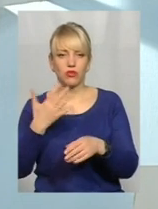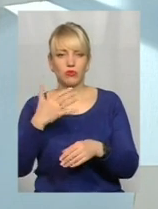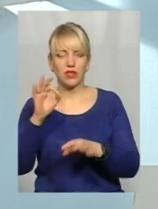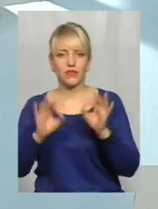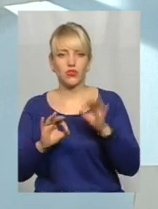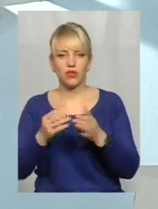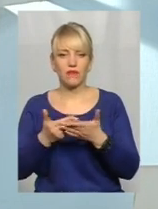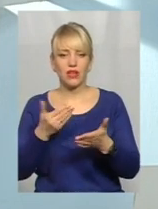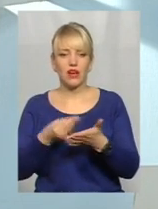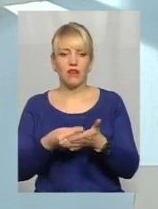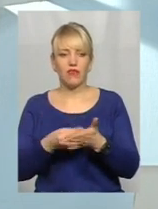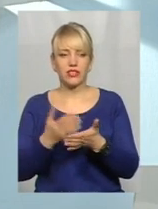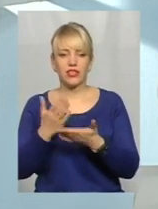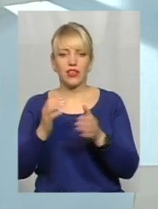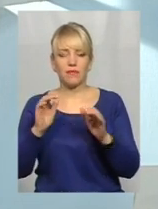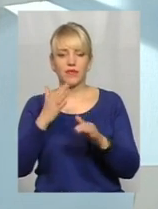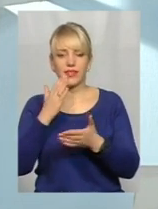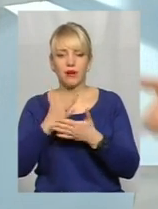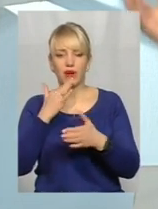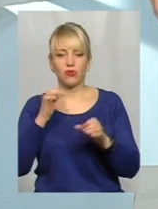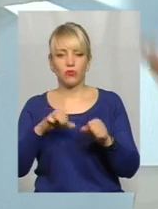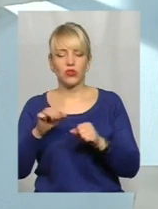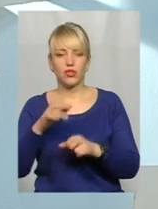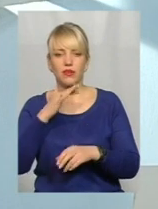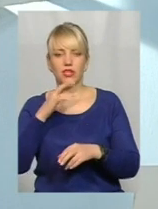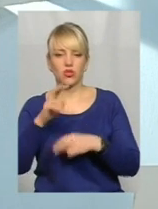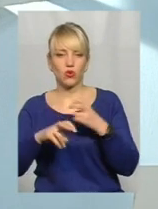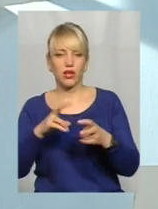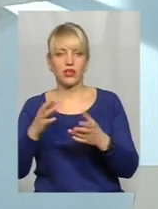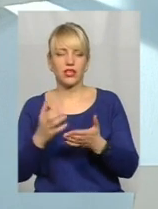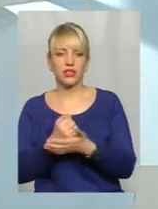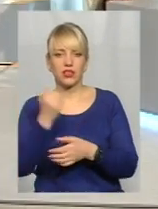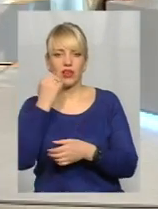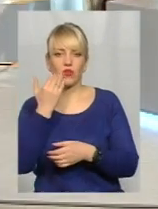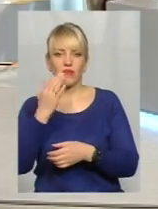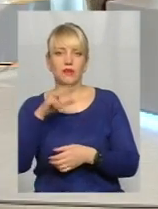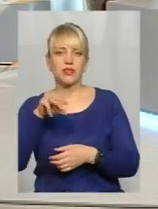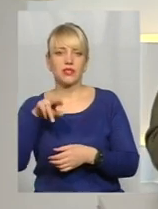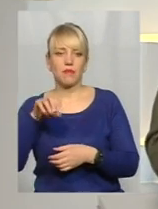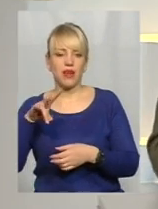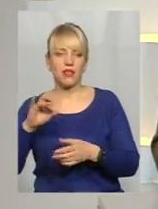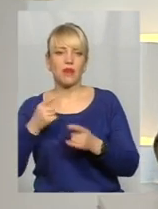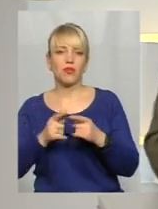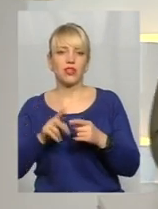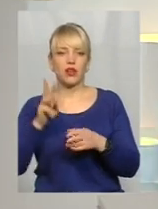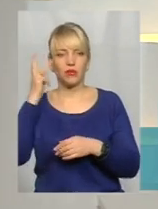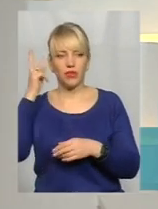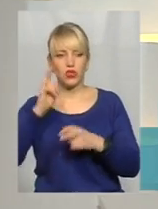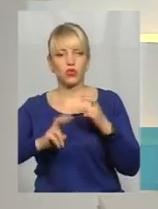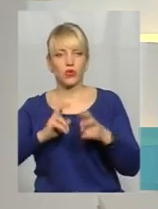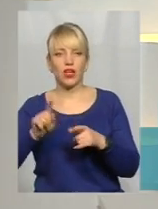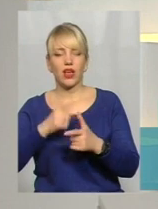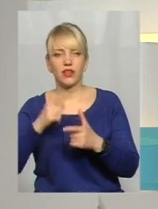від вартості. Тобто можливості є багато. Шукаєте і знайдете. Дякую вам, Степане. Про те, як Хмельниччина шукає